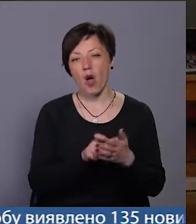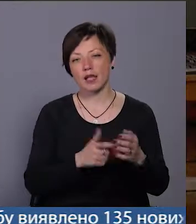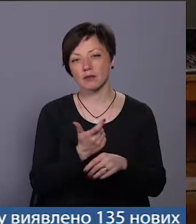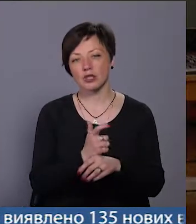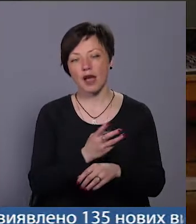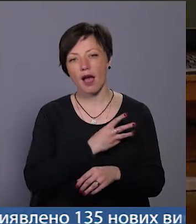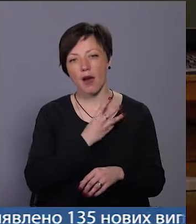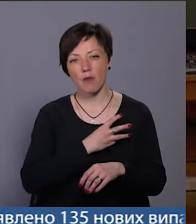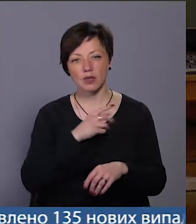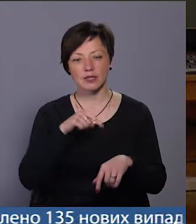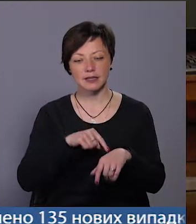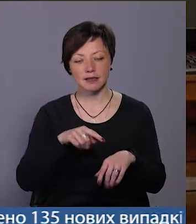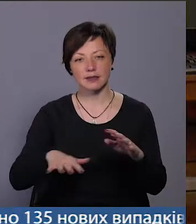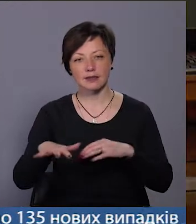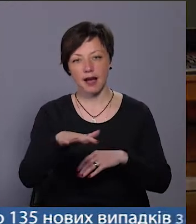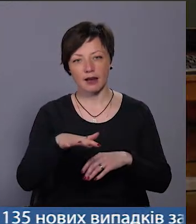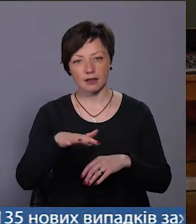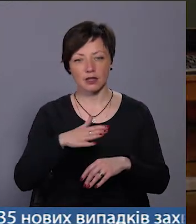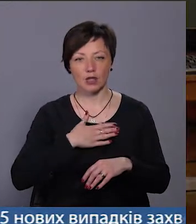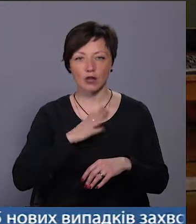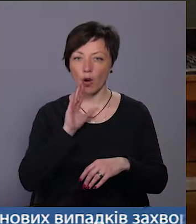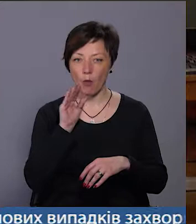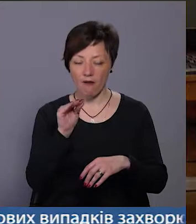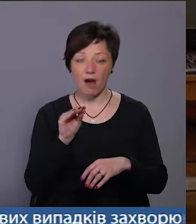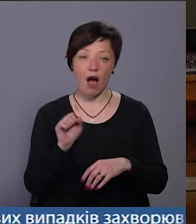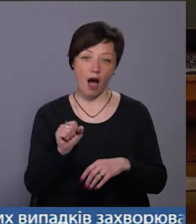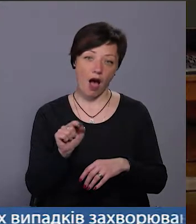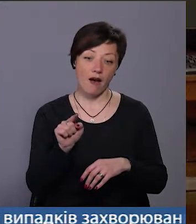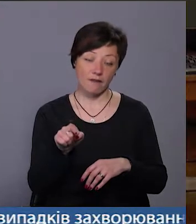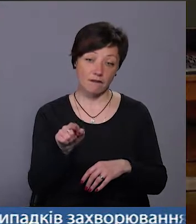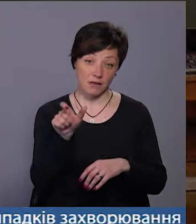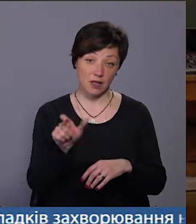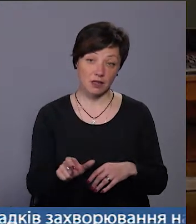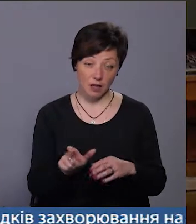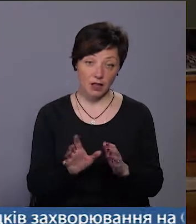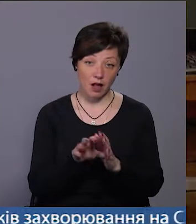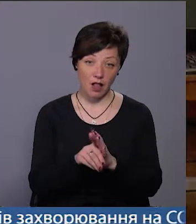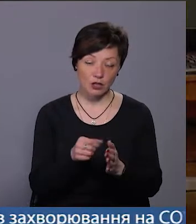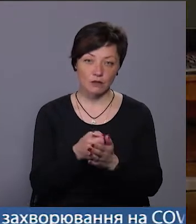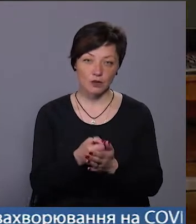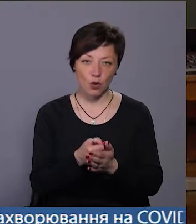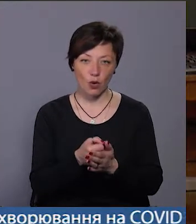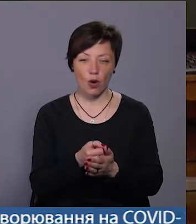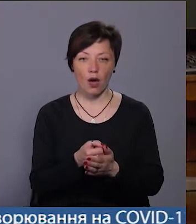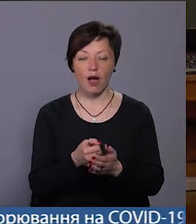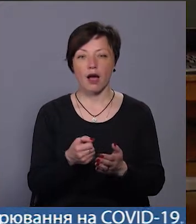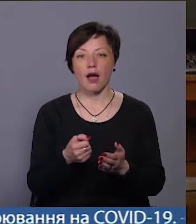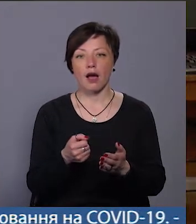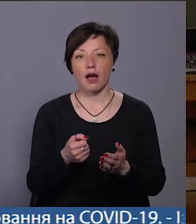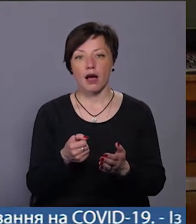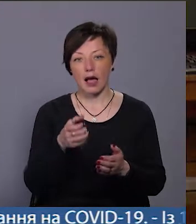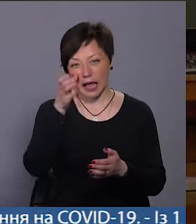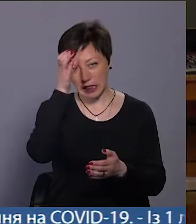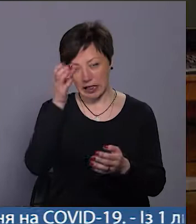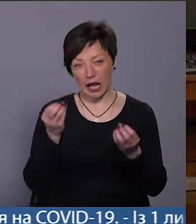царина нашої мови. Він належав до інтелігенції, яка